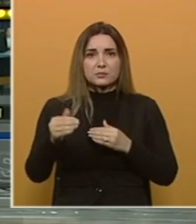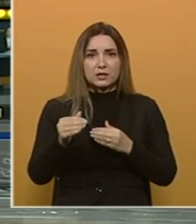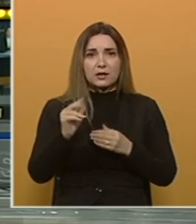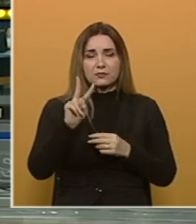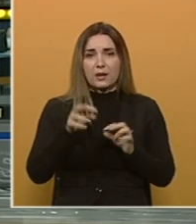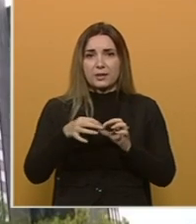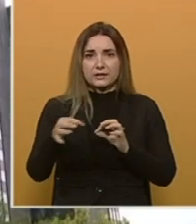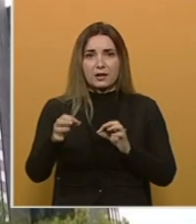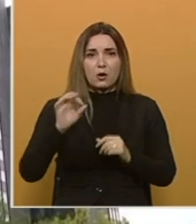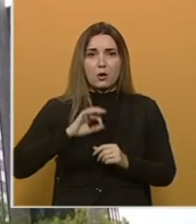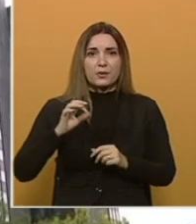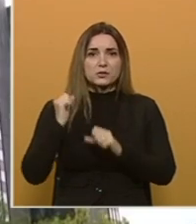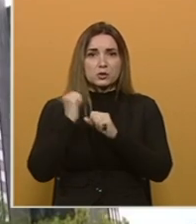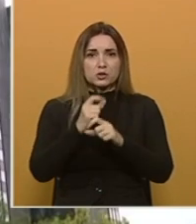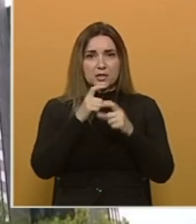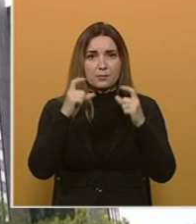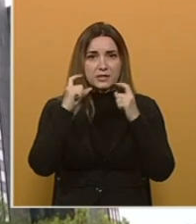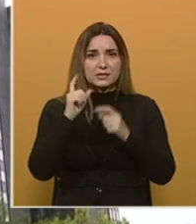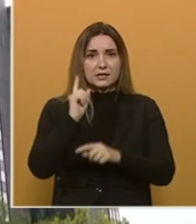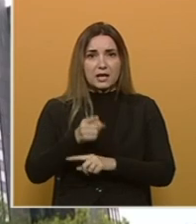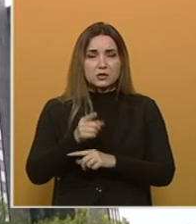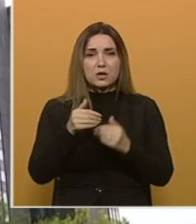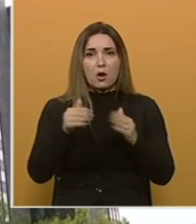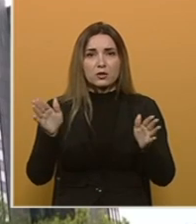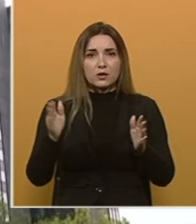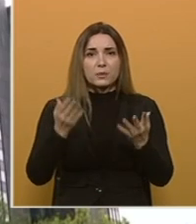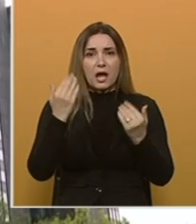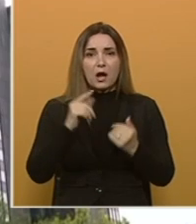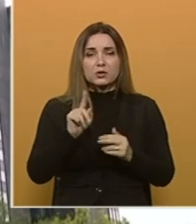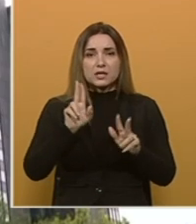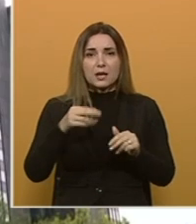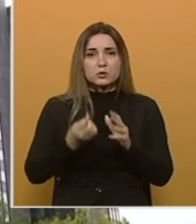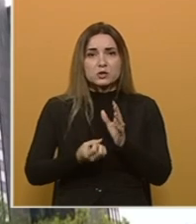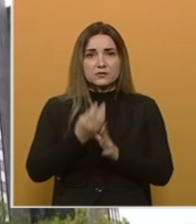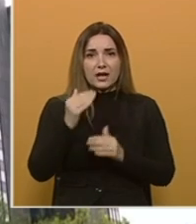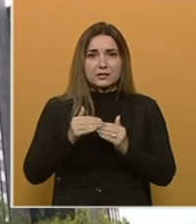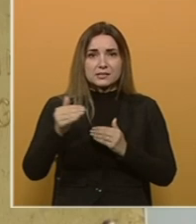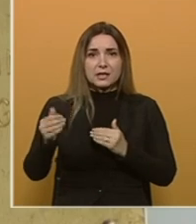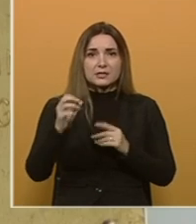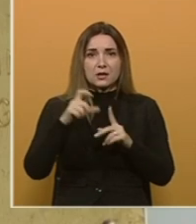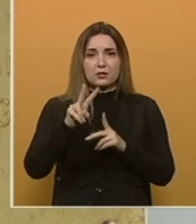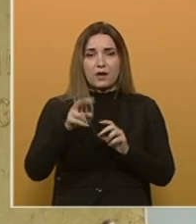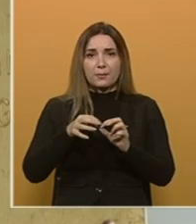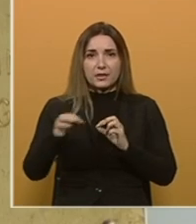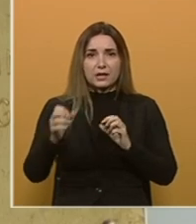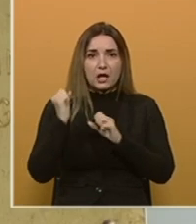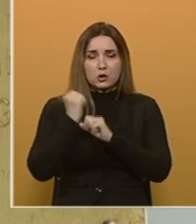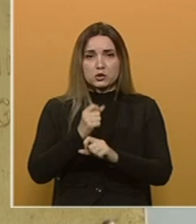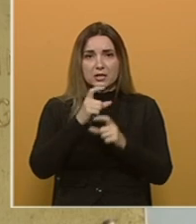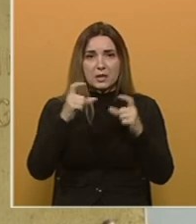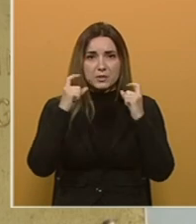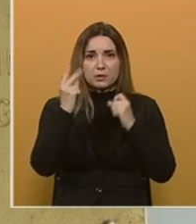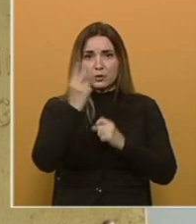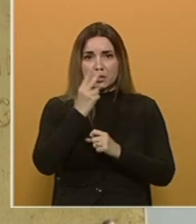minimalno 2 metra. Obvezno nošenje maski naređeno je i na otvorenom ako se ne može ostvariti distanca od 2 metra. Nošenje maski